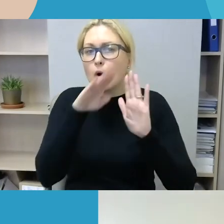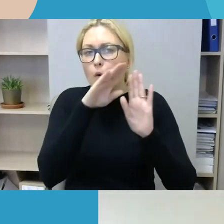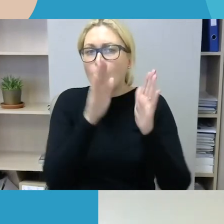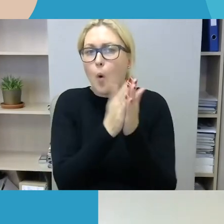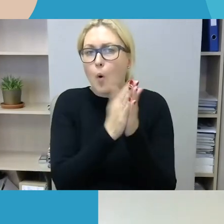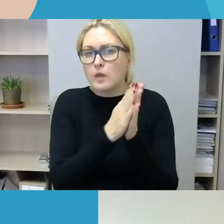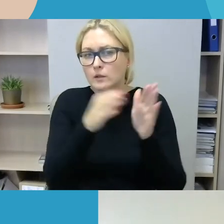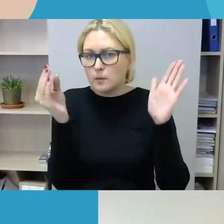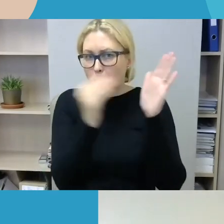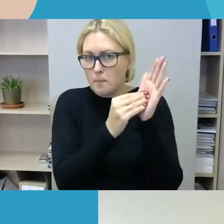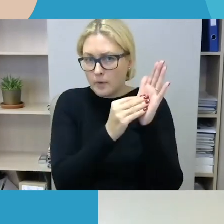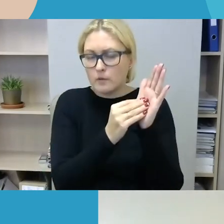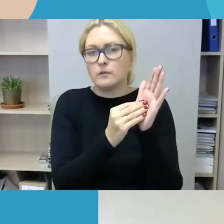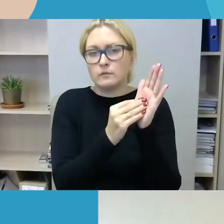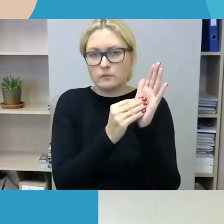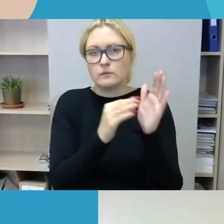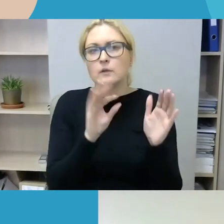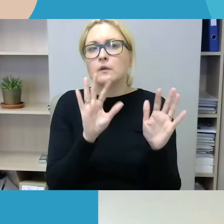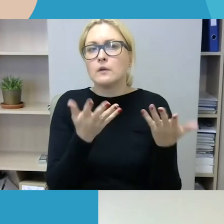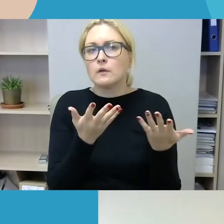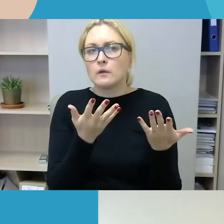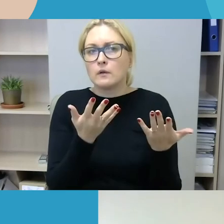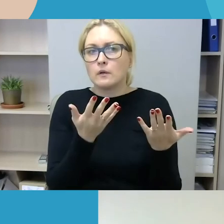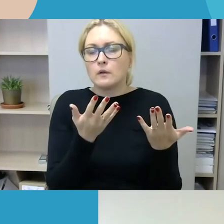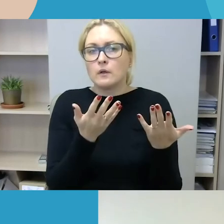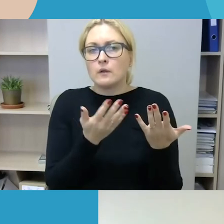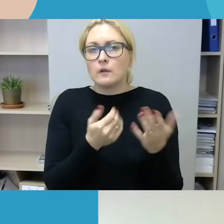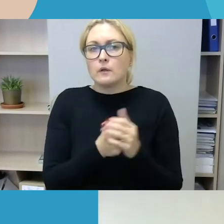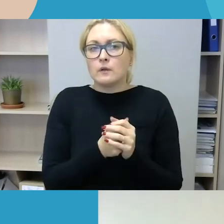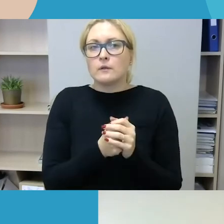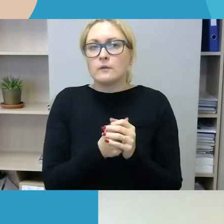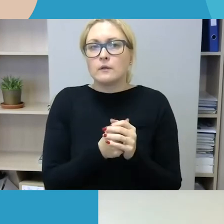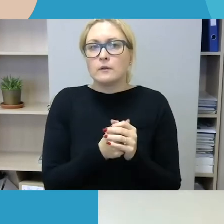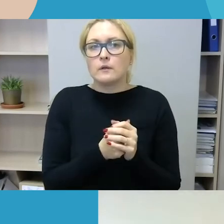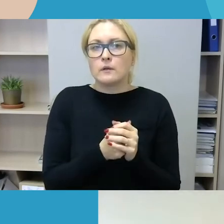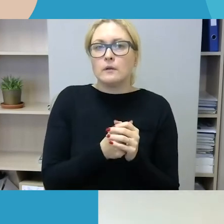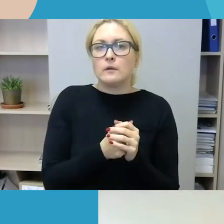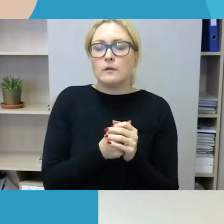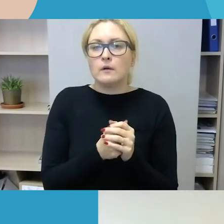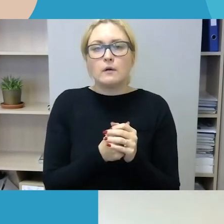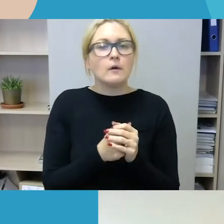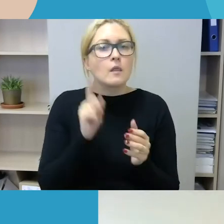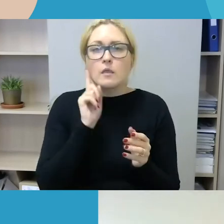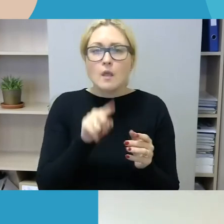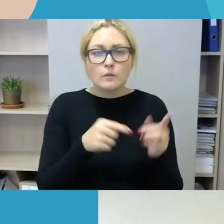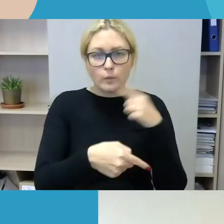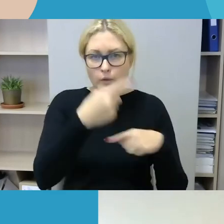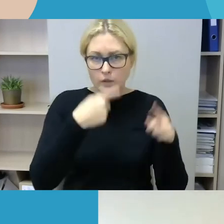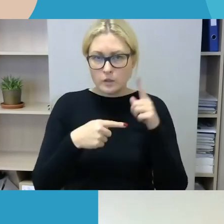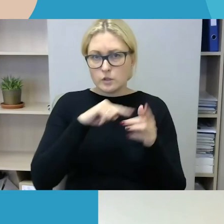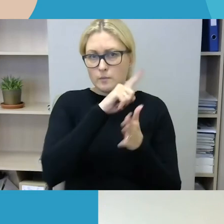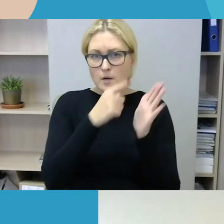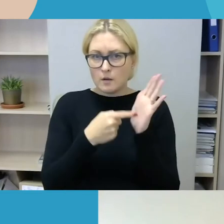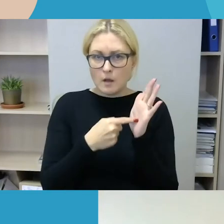forma. Tačiau vėl reikia pasižiūrėti, kaip tos koncepcijos visos yra